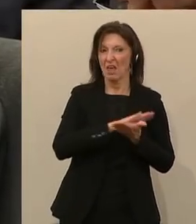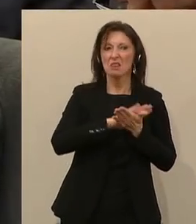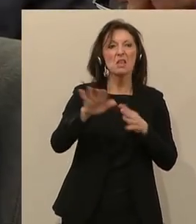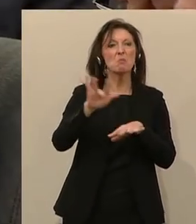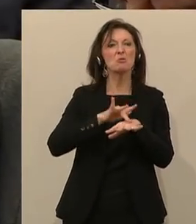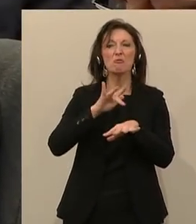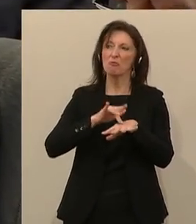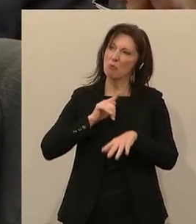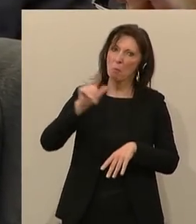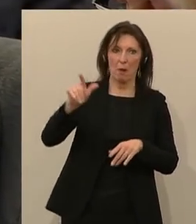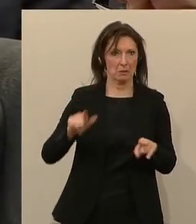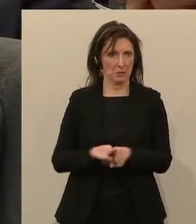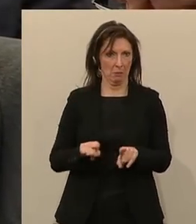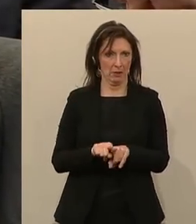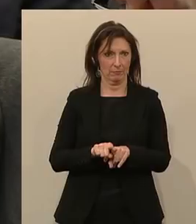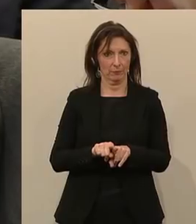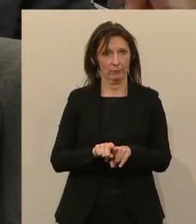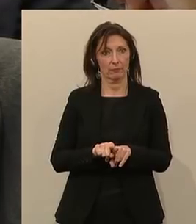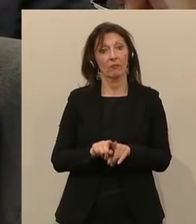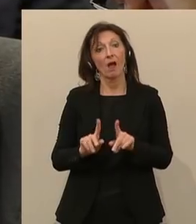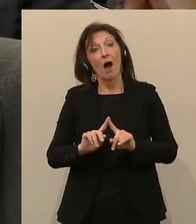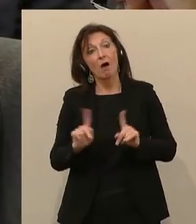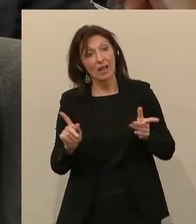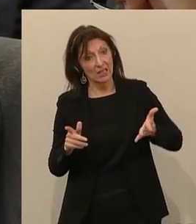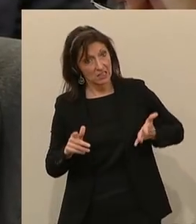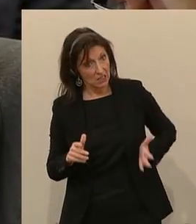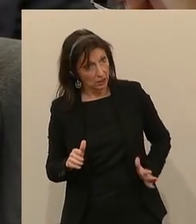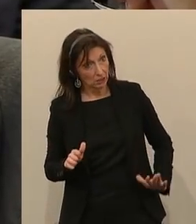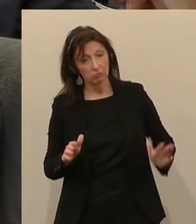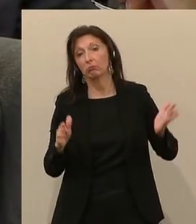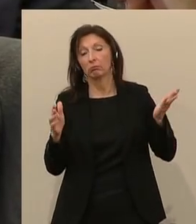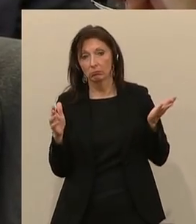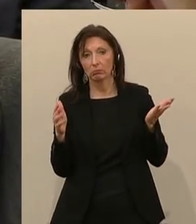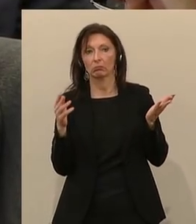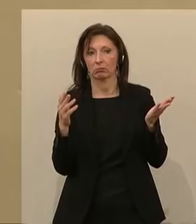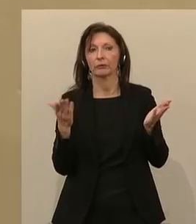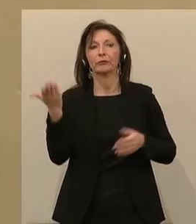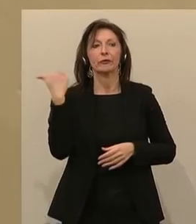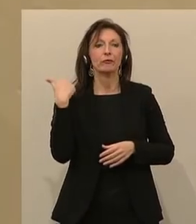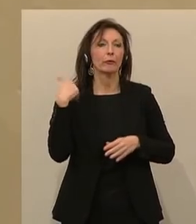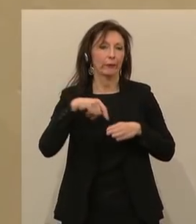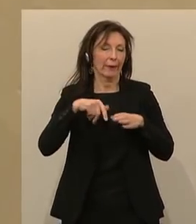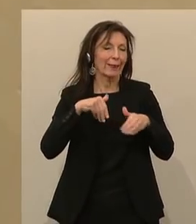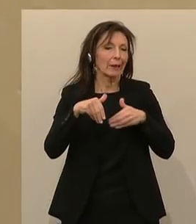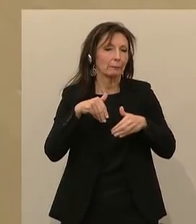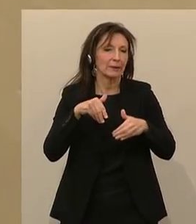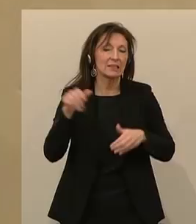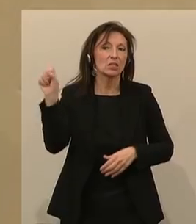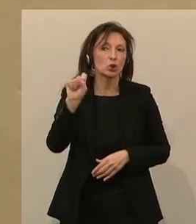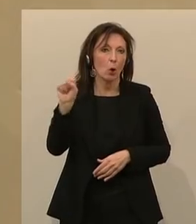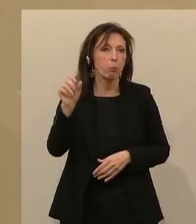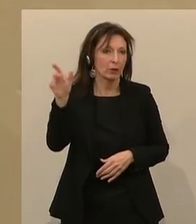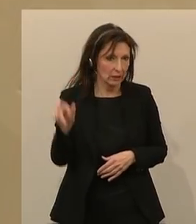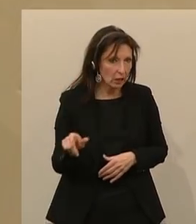hat Herr Ex-Innenminister Sobotka im